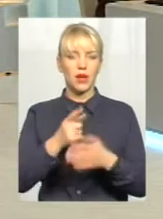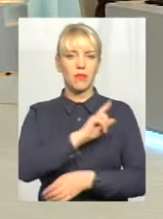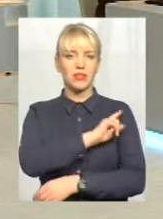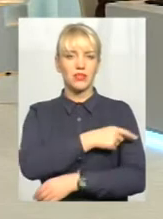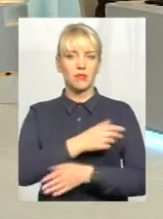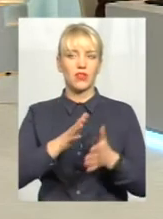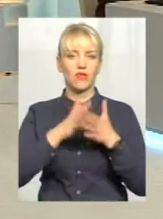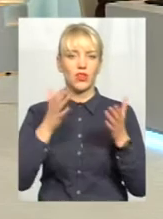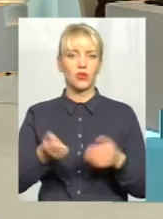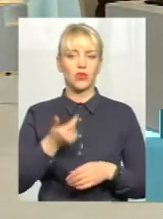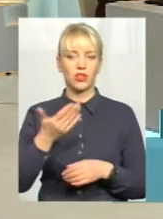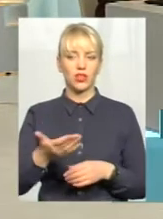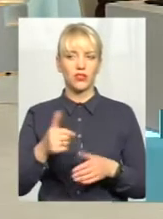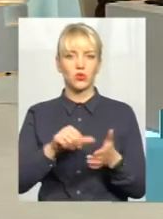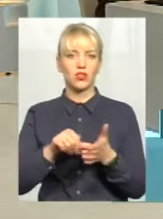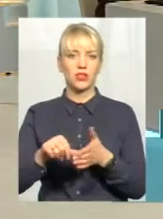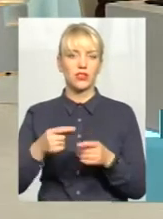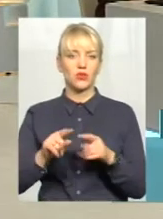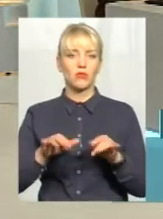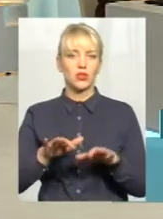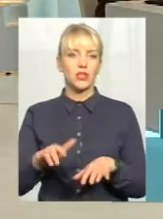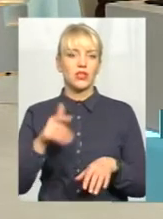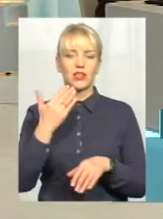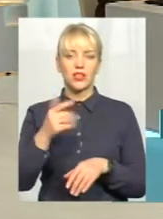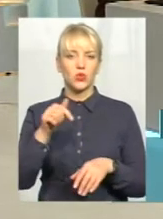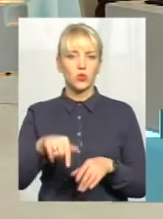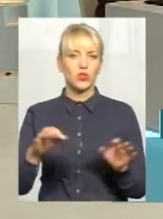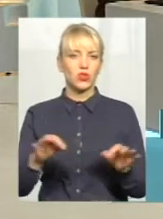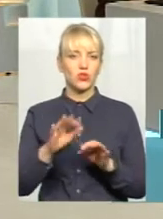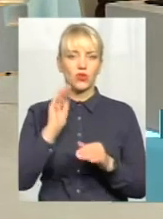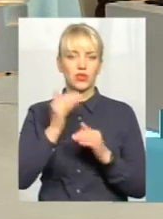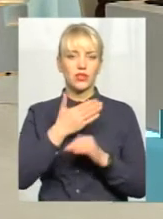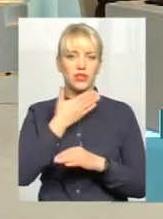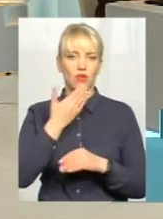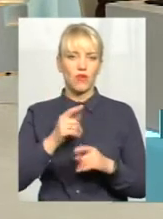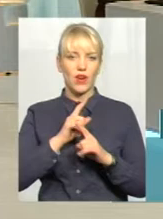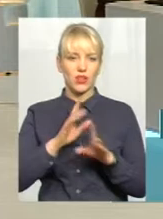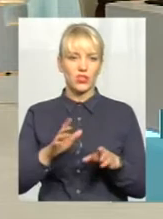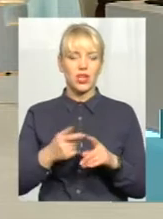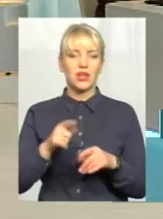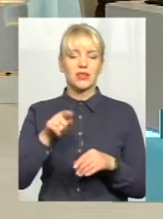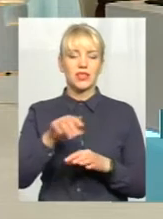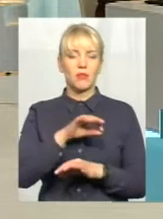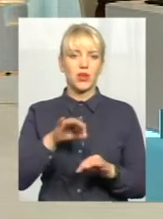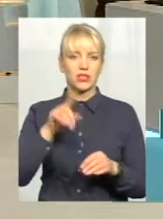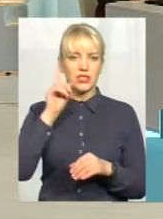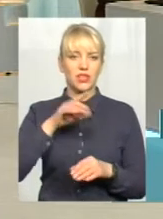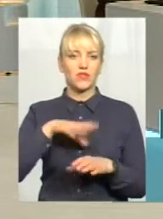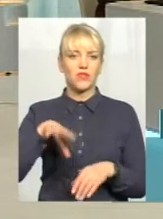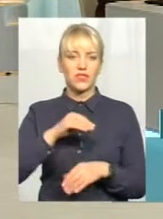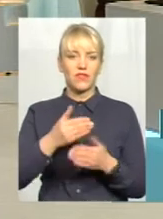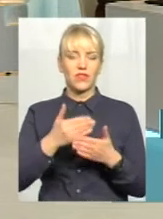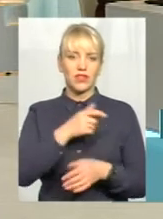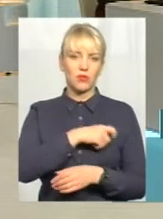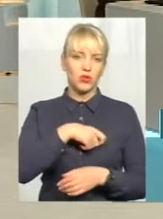велику кількість учасників цього процесу, тобто ти тут нічого не заховаєш. Твій проєкт знає, ну, всі, від депутатів до Мінрегіона,